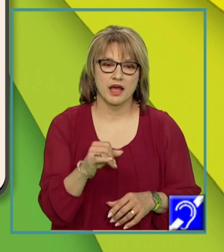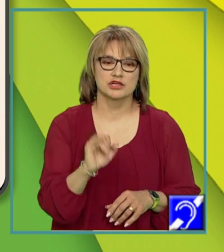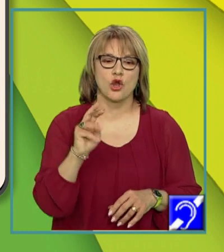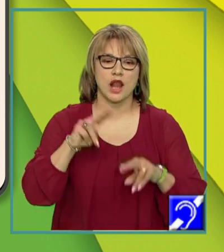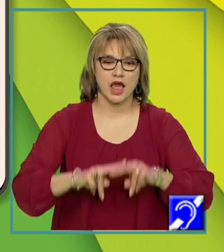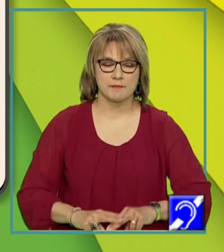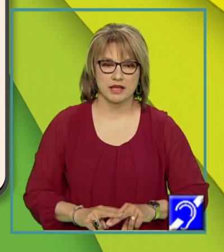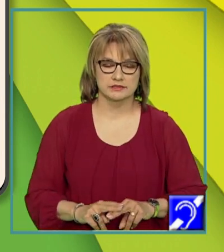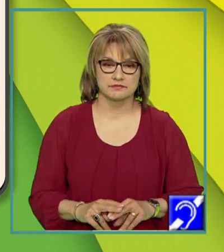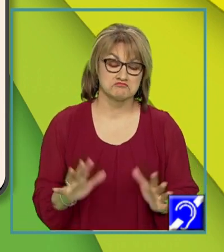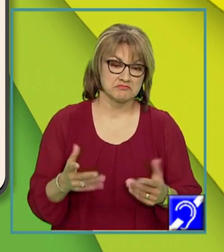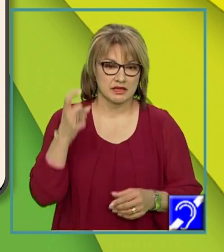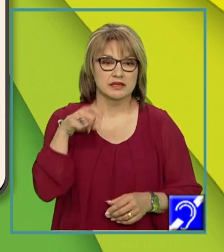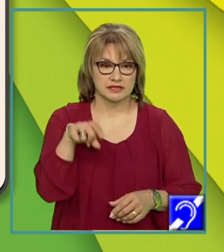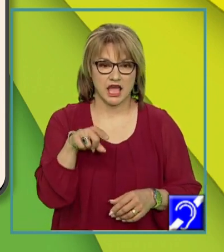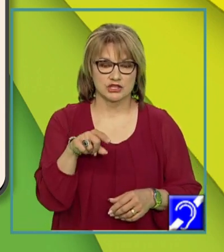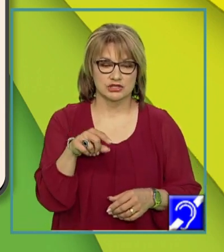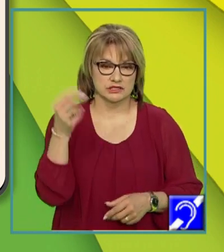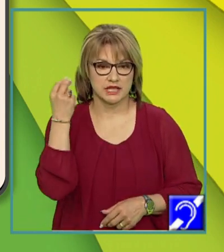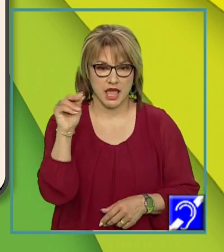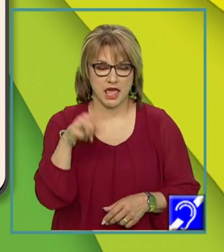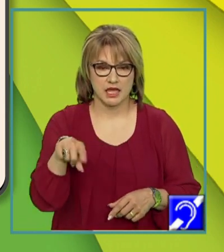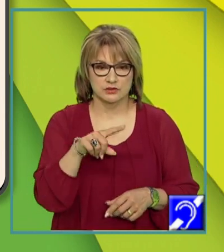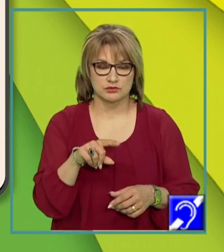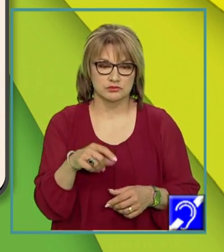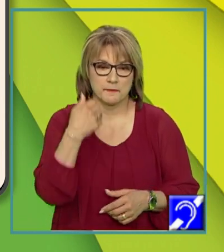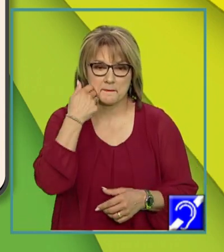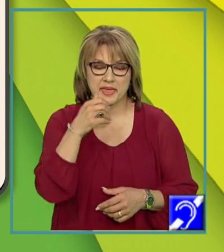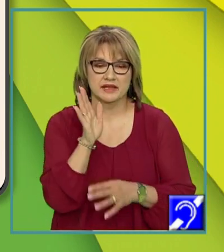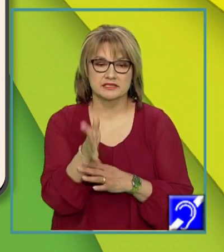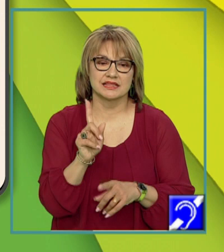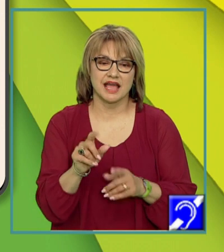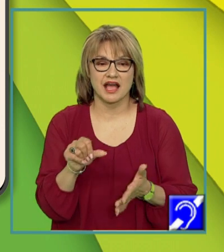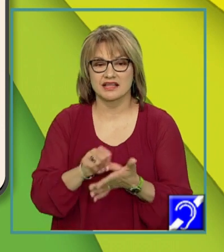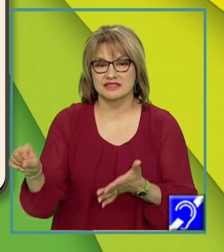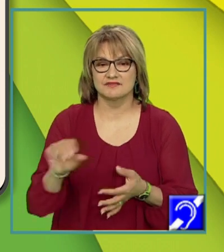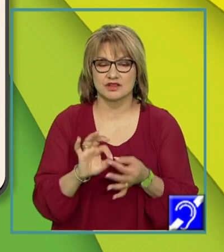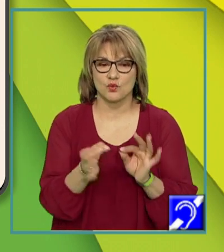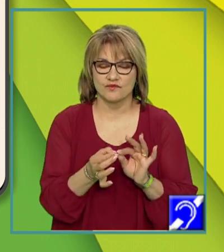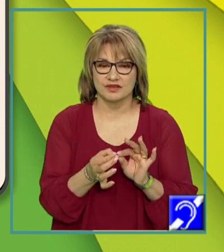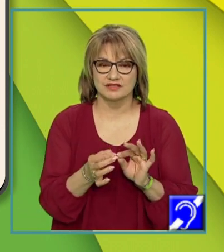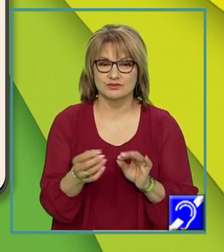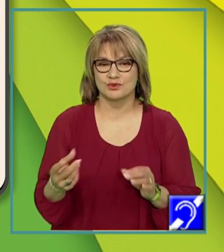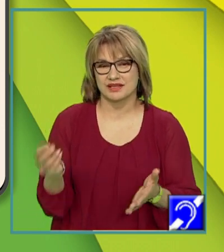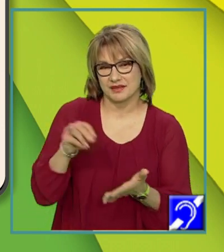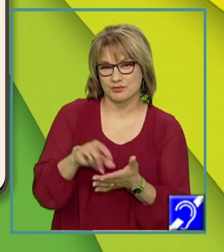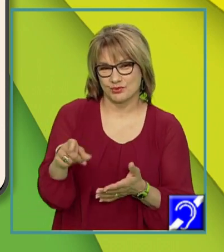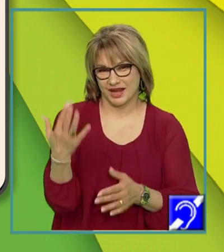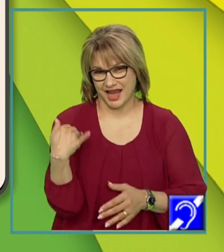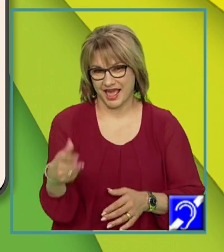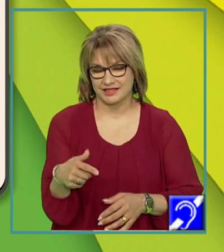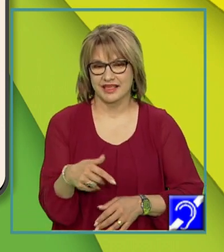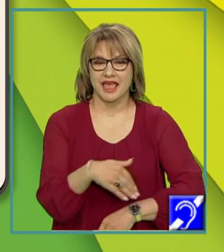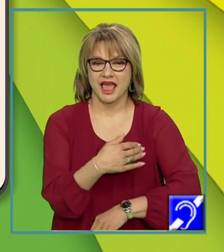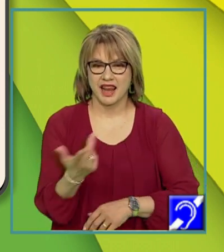rămas. Cred că aceste enunțuri își pierd sensul dacă înlăturăm cuvintele scrise colorat, adică